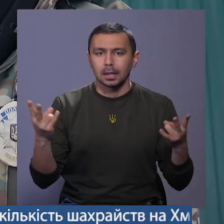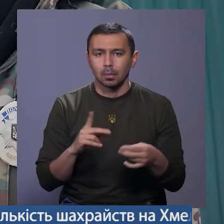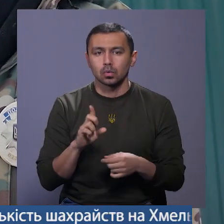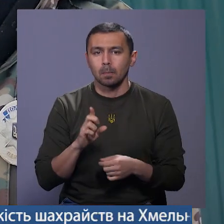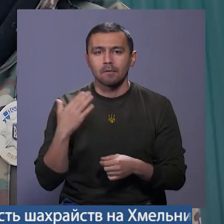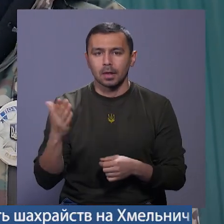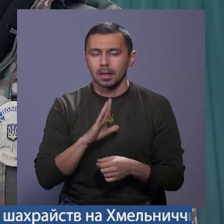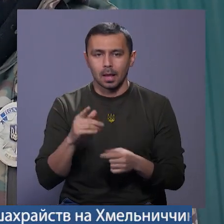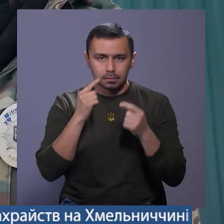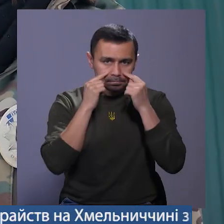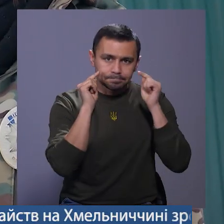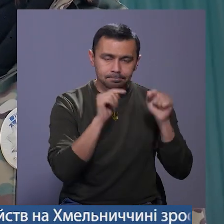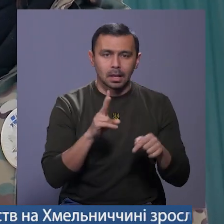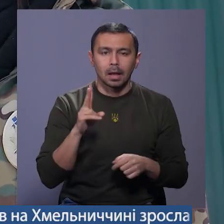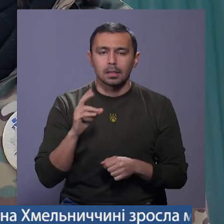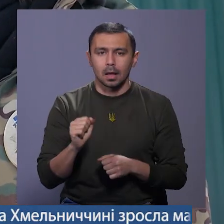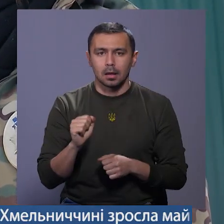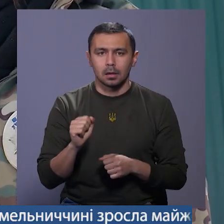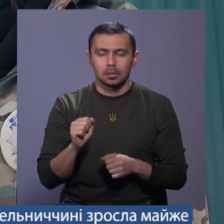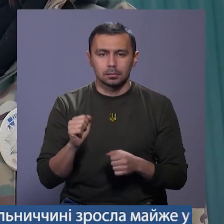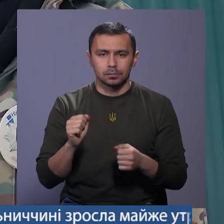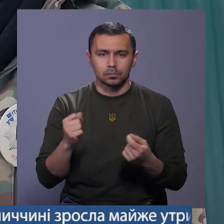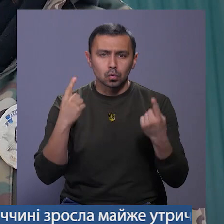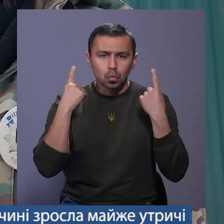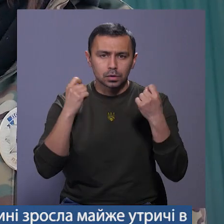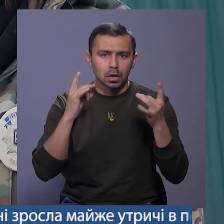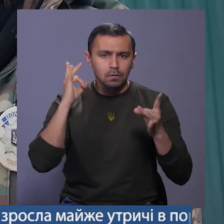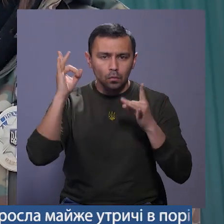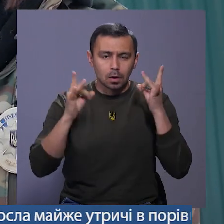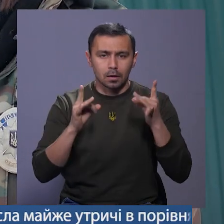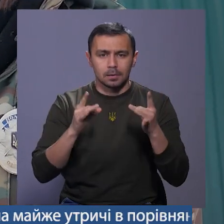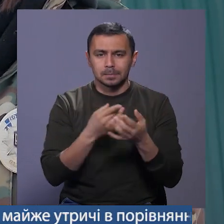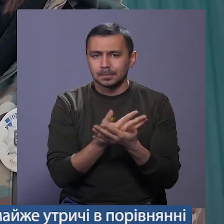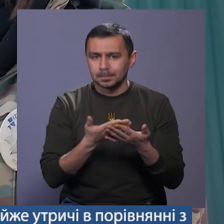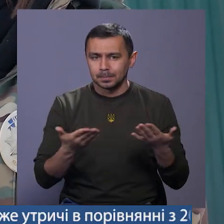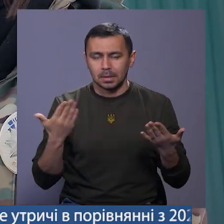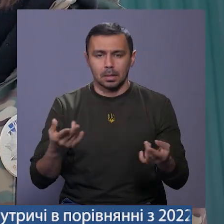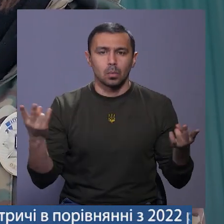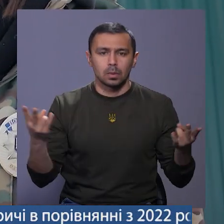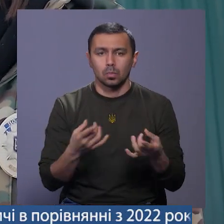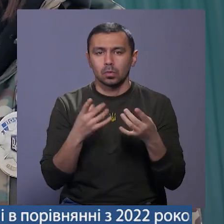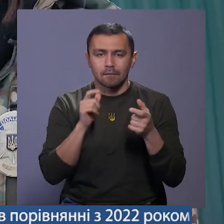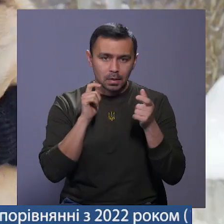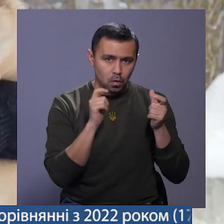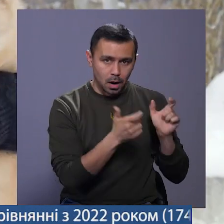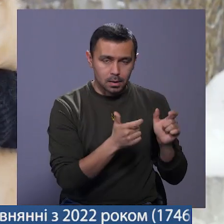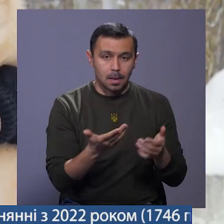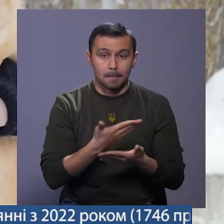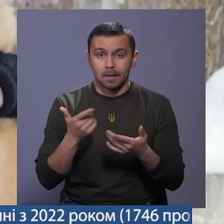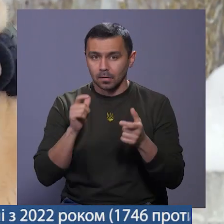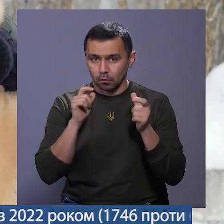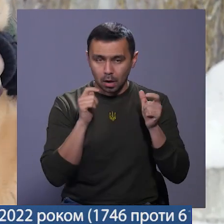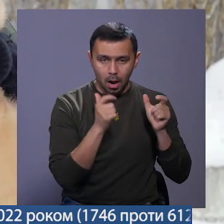вона не зациклювалася на гучних звуках. Всячески її потрібно просто відволікати. Ми її